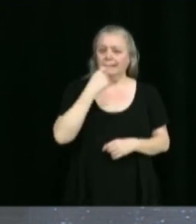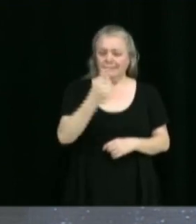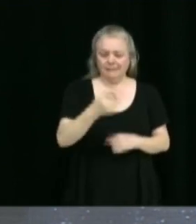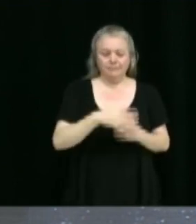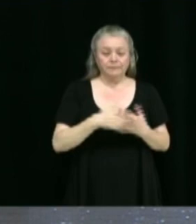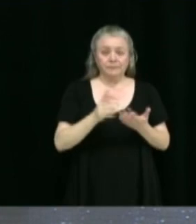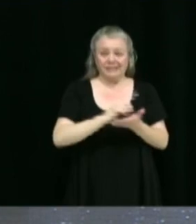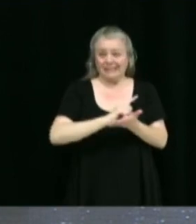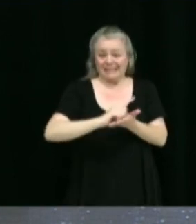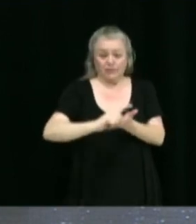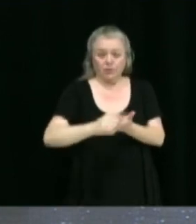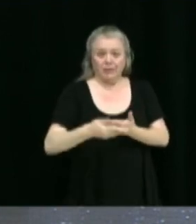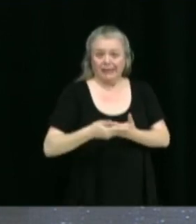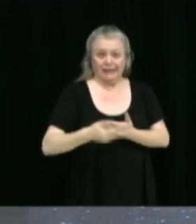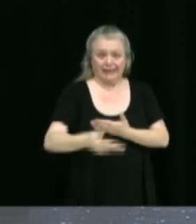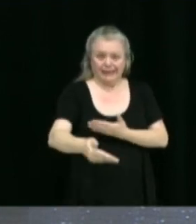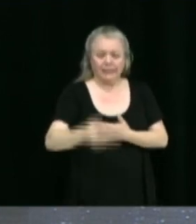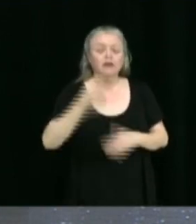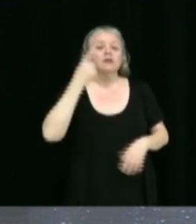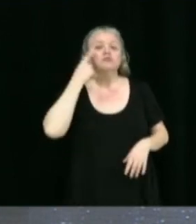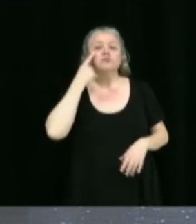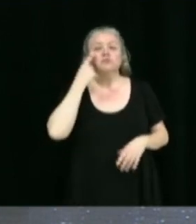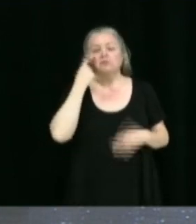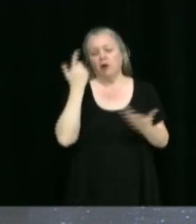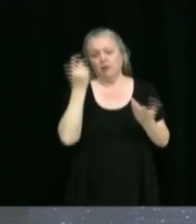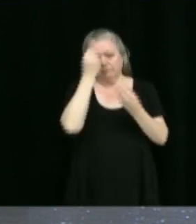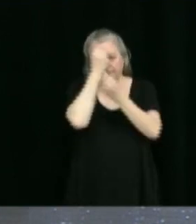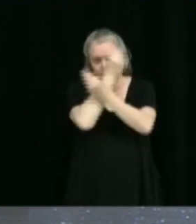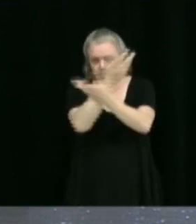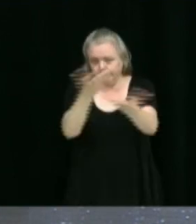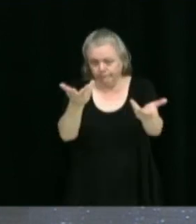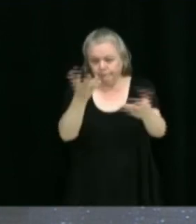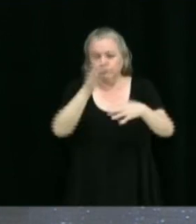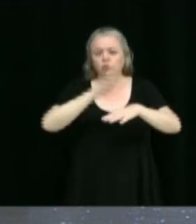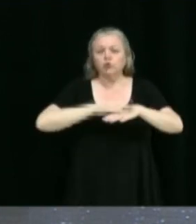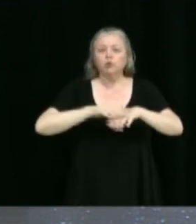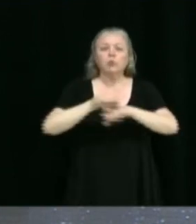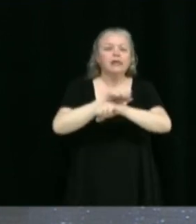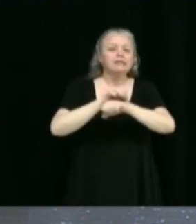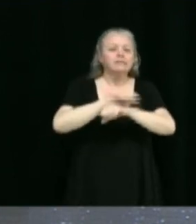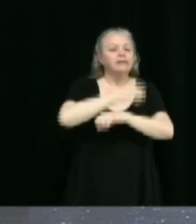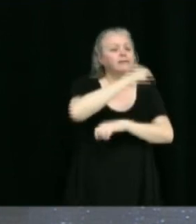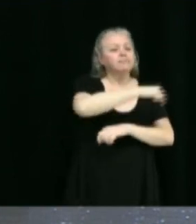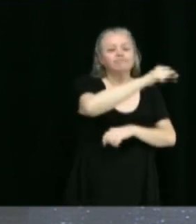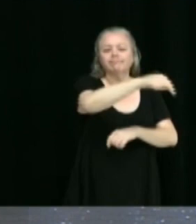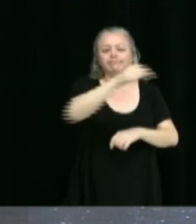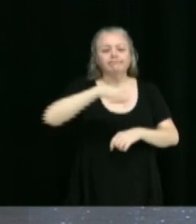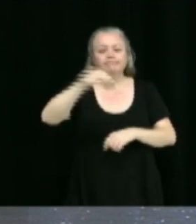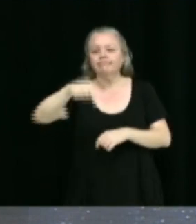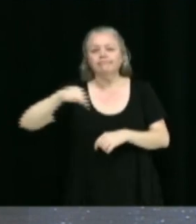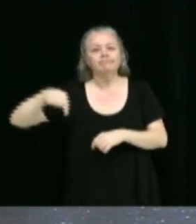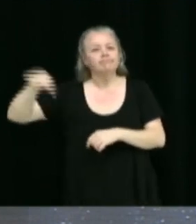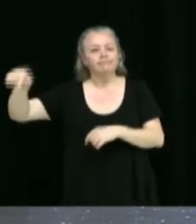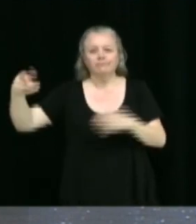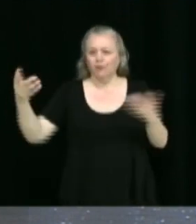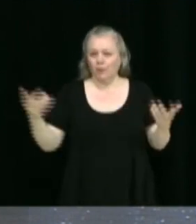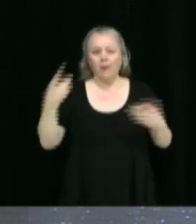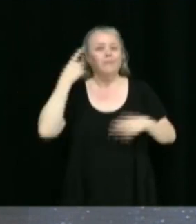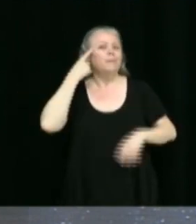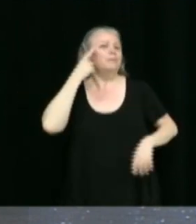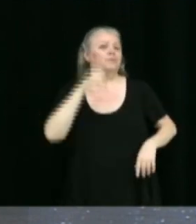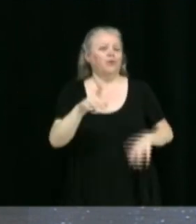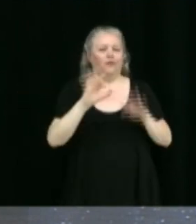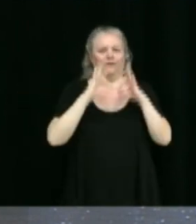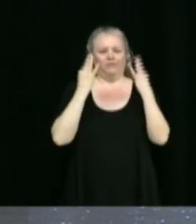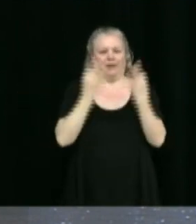semaine pour donner les détails de toutes les activités qui auront lieu sur le territoire de la Ville durant cette semaine à l'honneur de nos familles